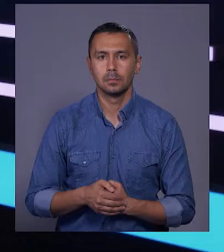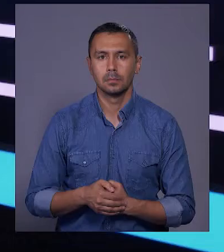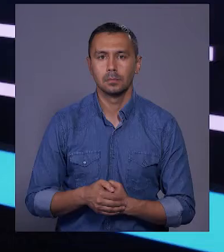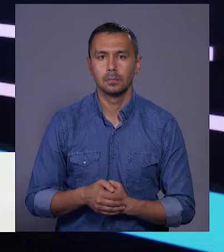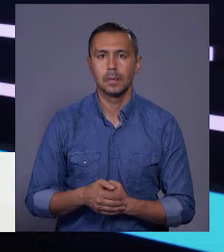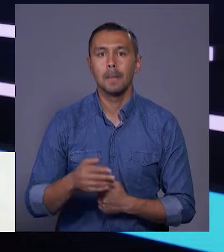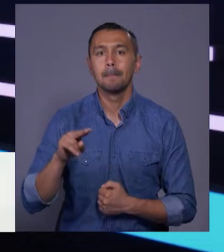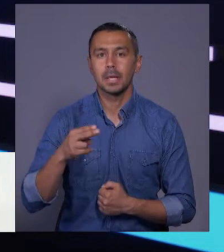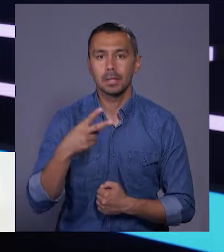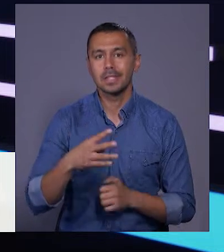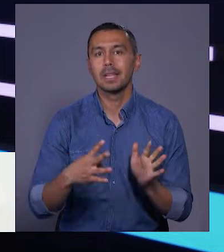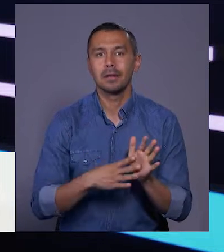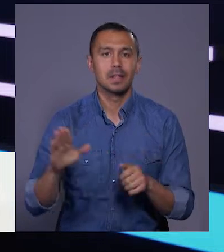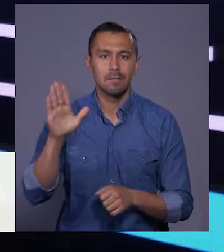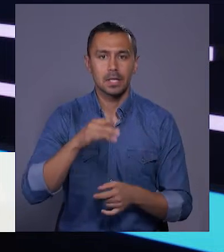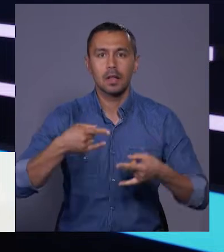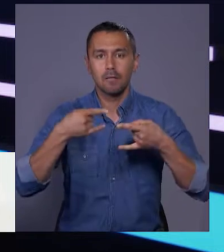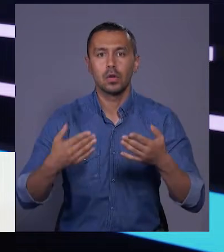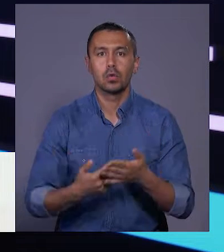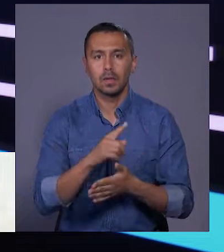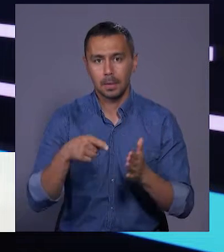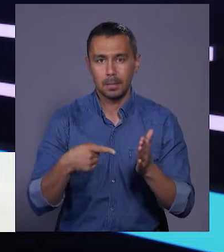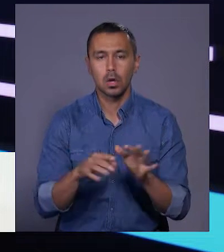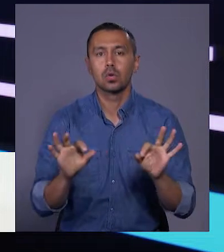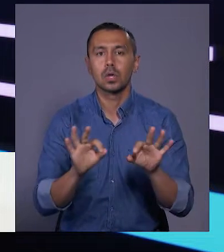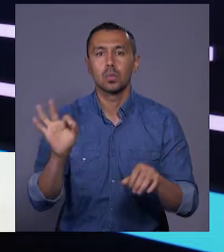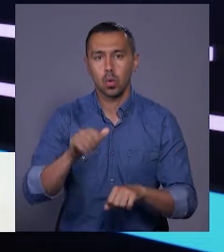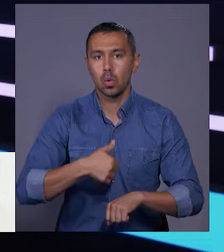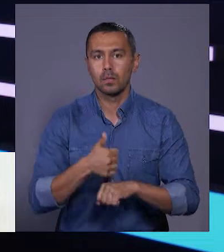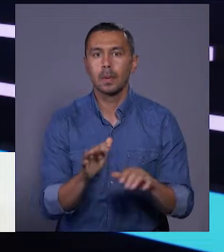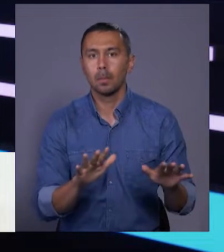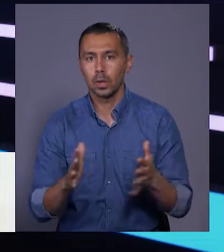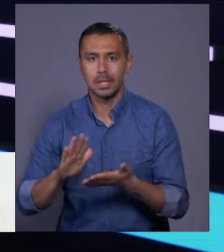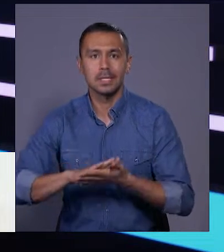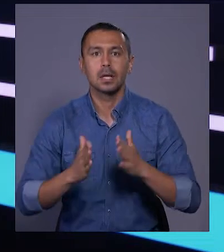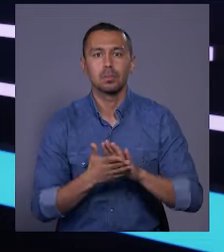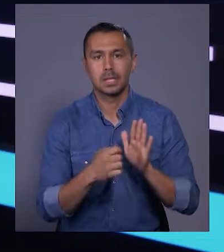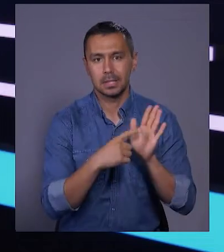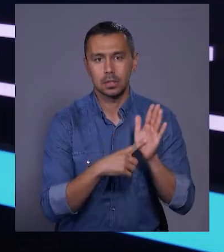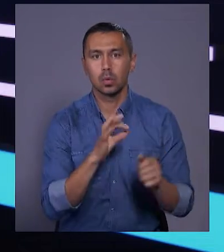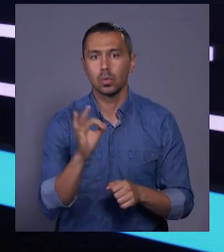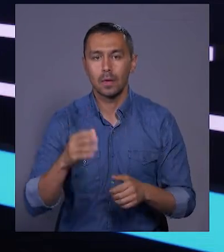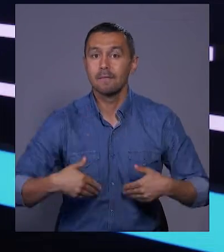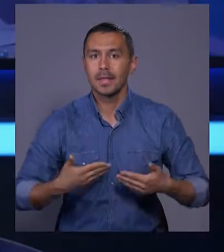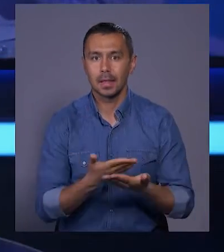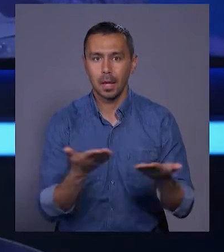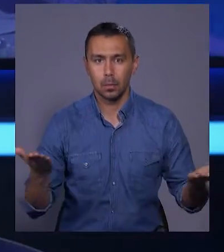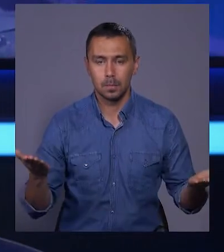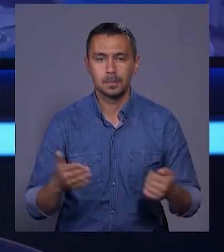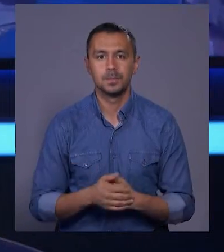П'ятниця, 29 вересня, в ефірі новини міста. Розкажемо про головні події станом на 16-ту. Вітаємо.